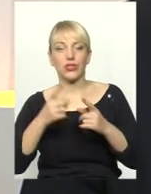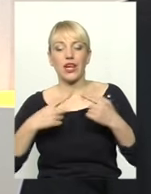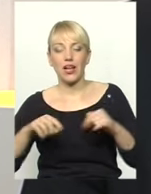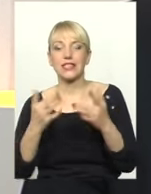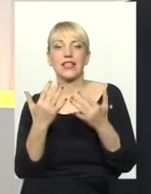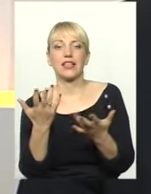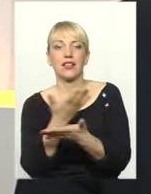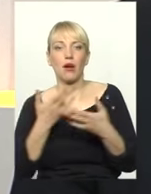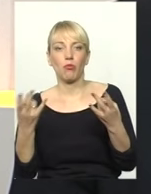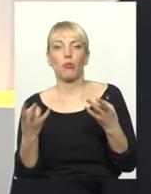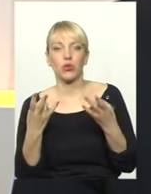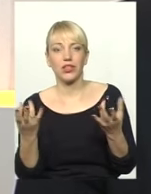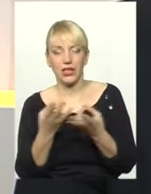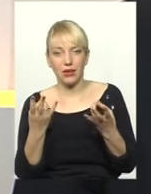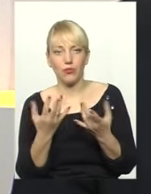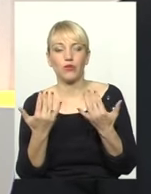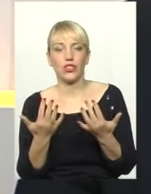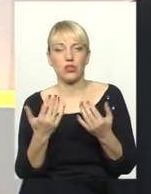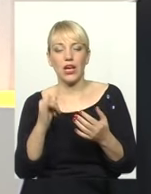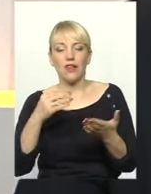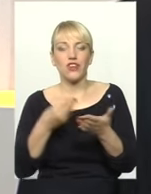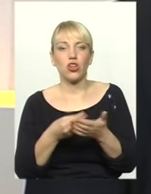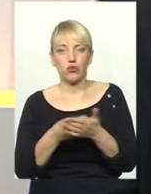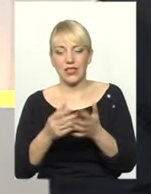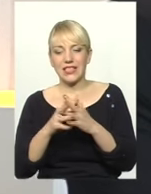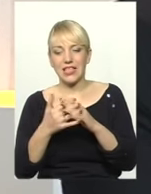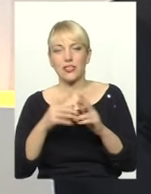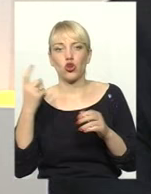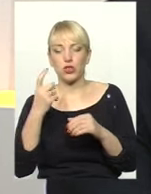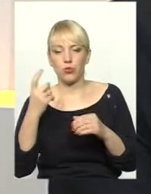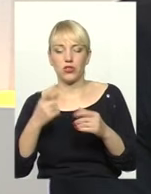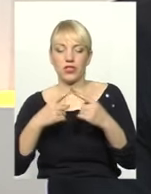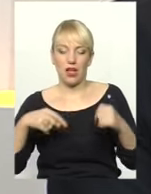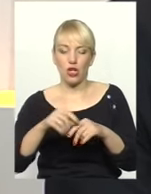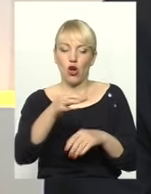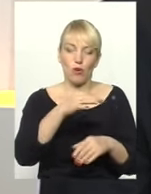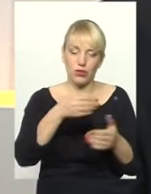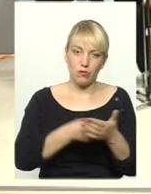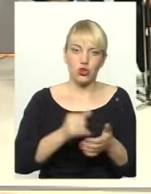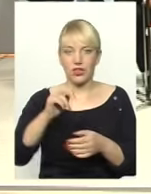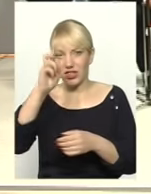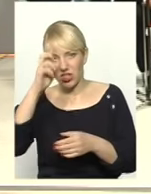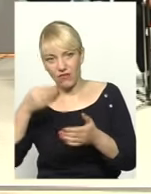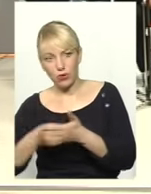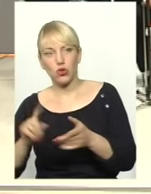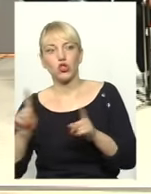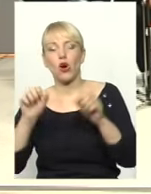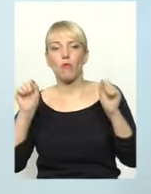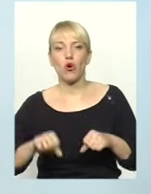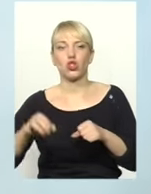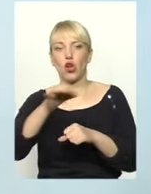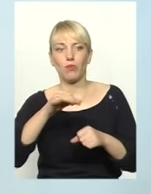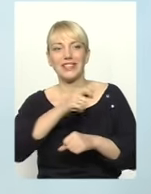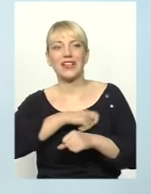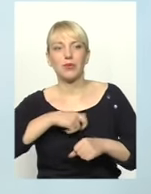скільки нам потрібно, повинна фінансувати сільськогосподарська галузь, обласний бюджет і державний бюджет, що можуть обласні